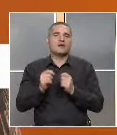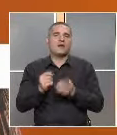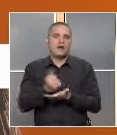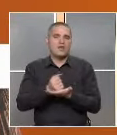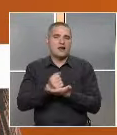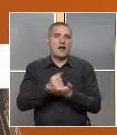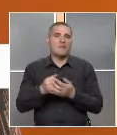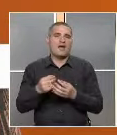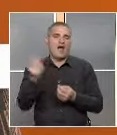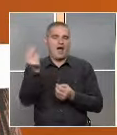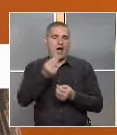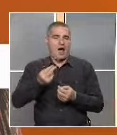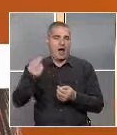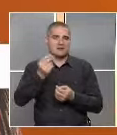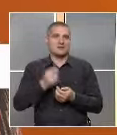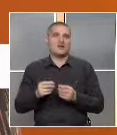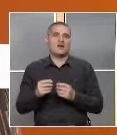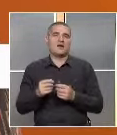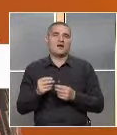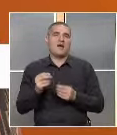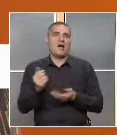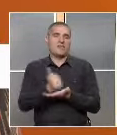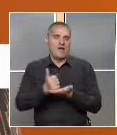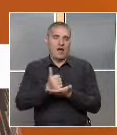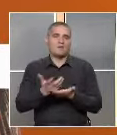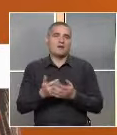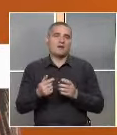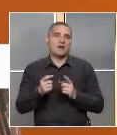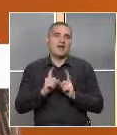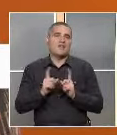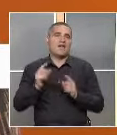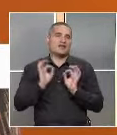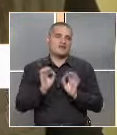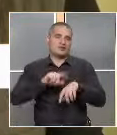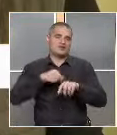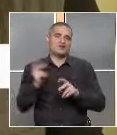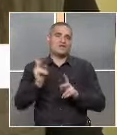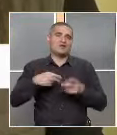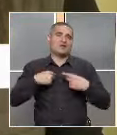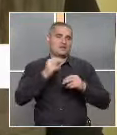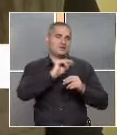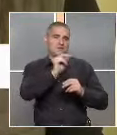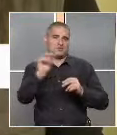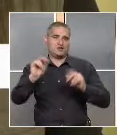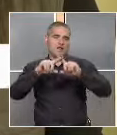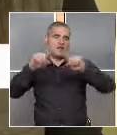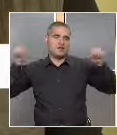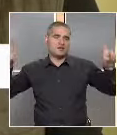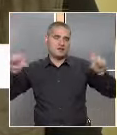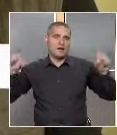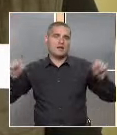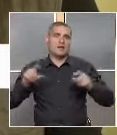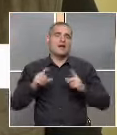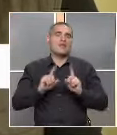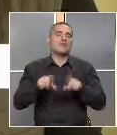разнообразим часовете. При нас не е типичния част влизаш, аз пиша на дъската, те в тетрадките. Няма такива готови модели.